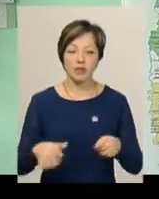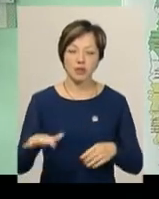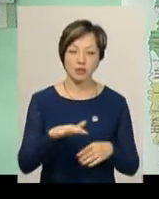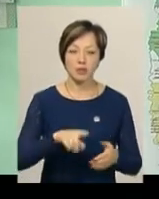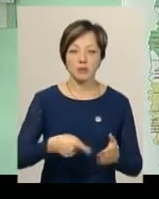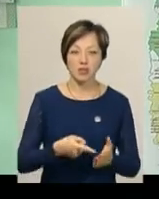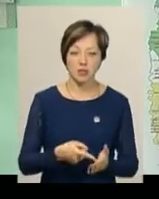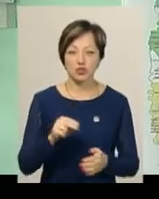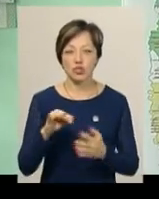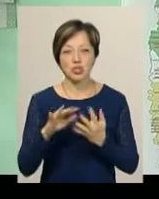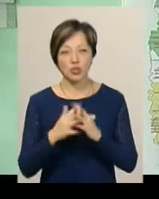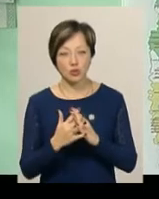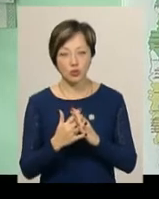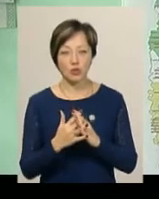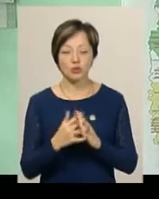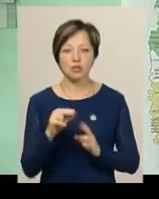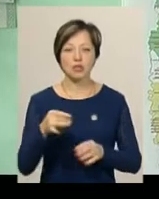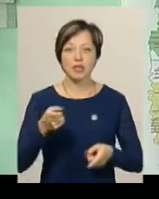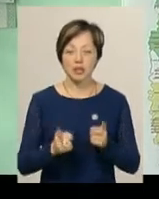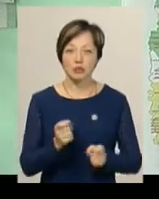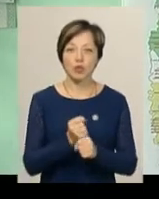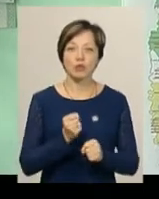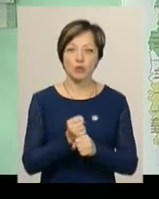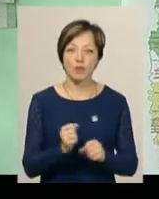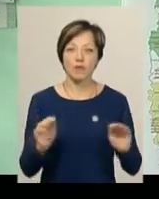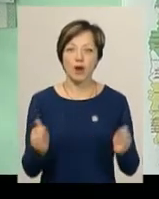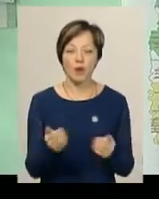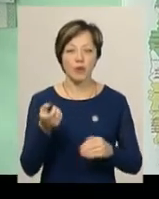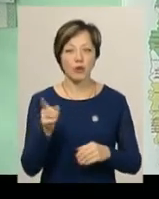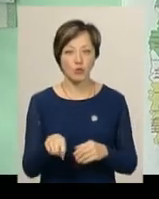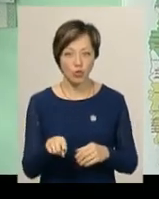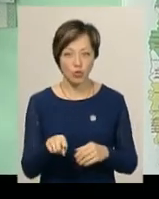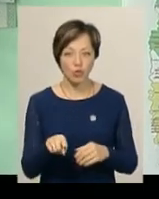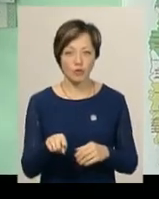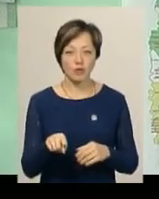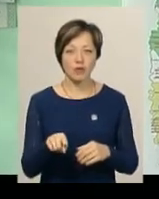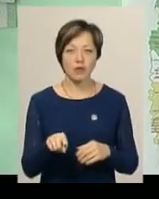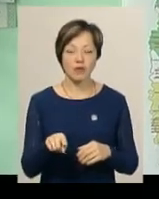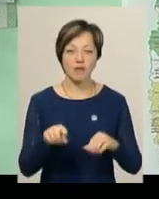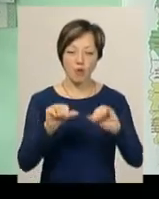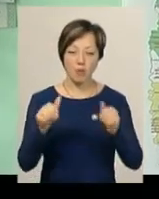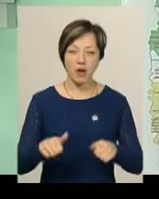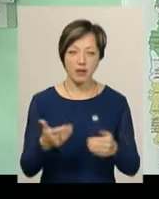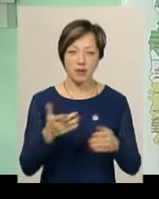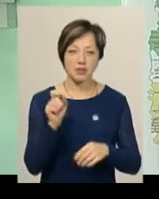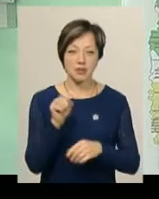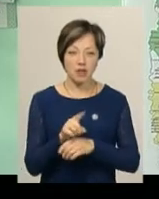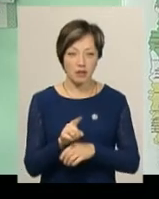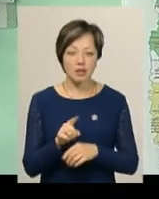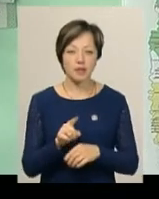місту, чи селу, чи він дійсно розроблений в рамках тих форматів, які завдані,